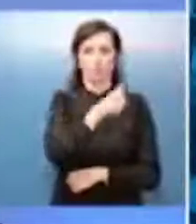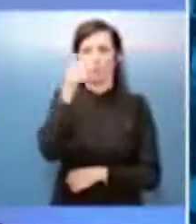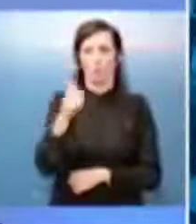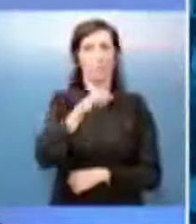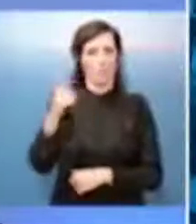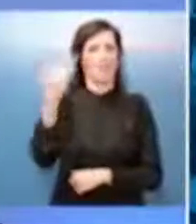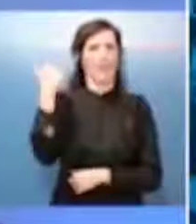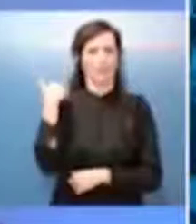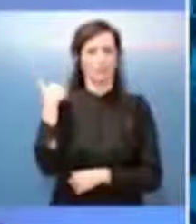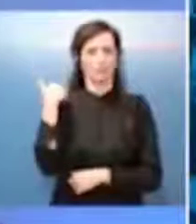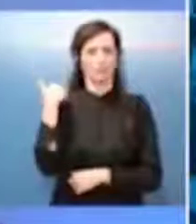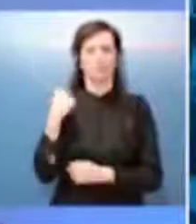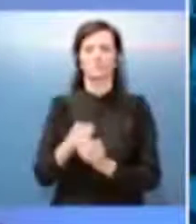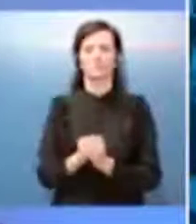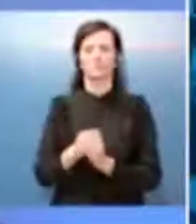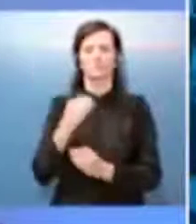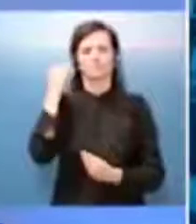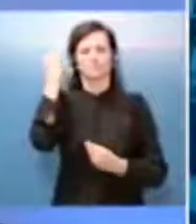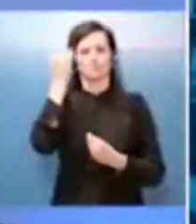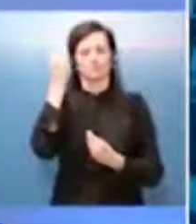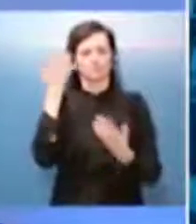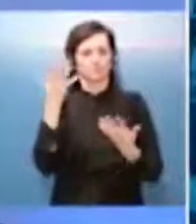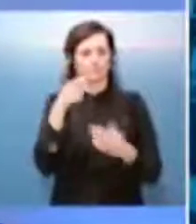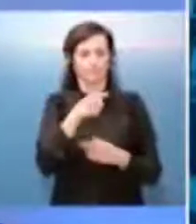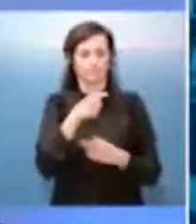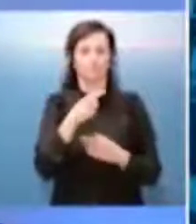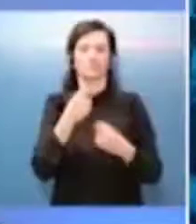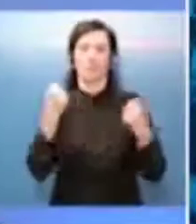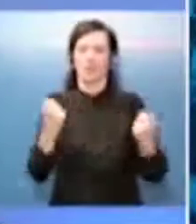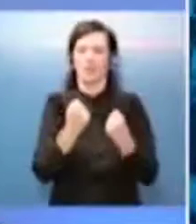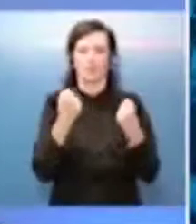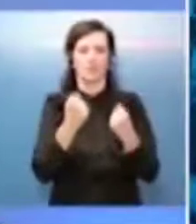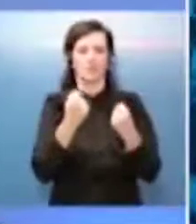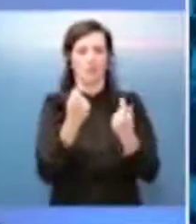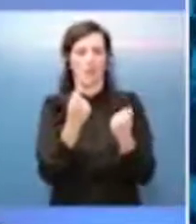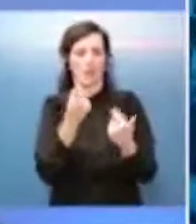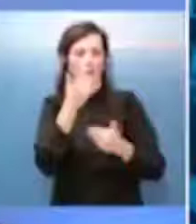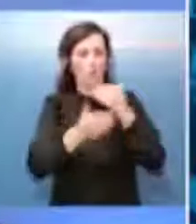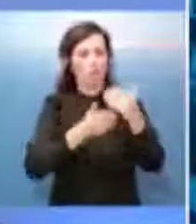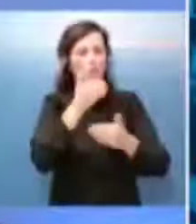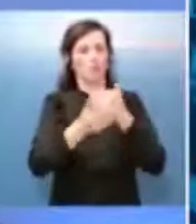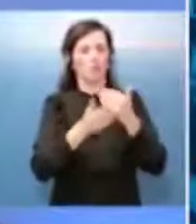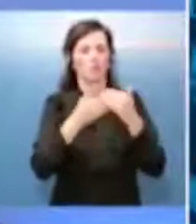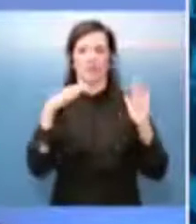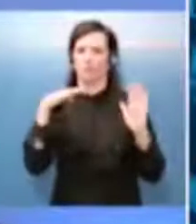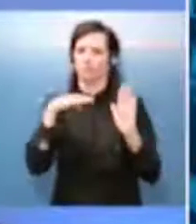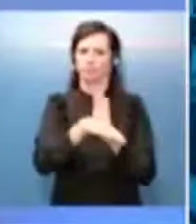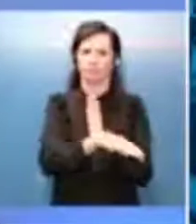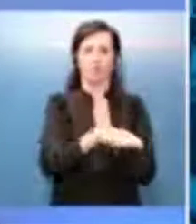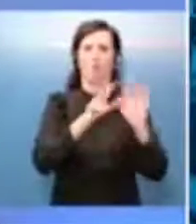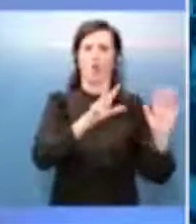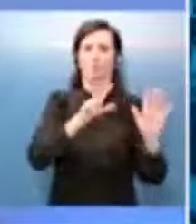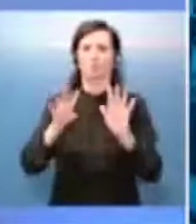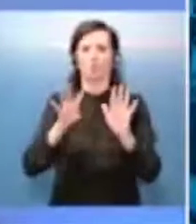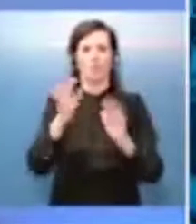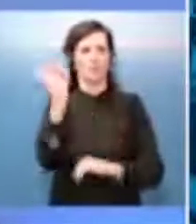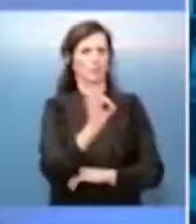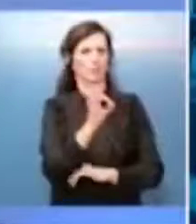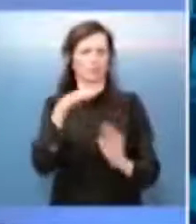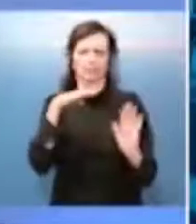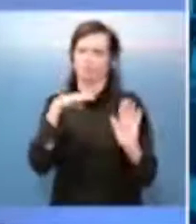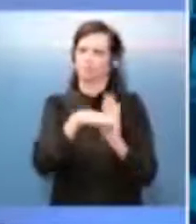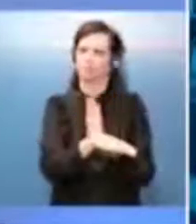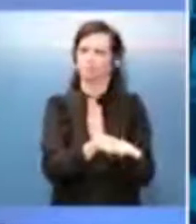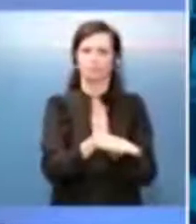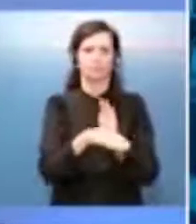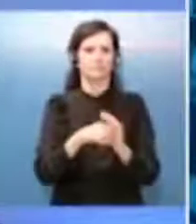Preferite la pace o i condizionatori accesi? Citazione Mario Draghi, perché naturalmente al centro